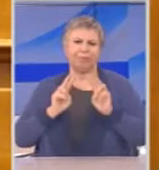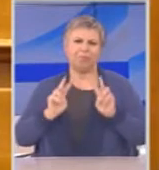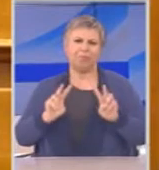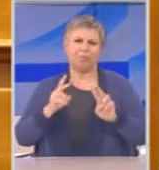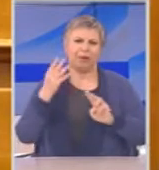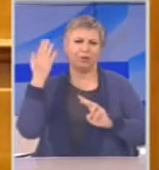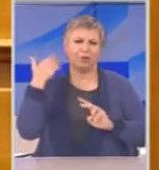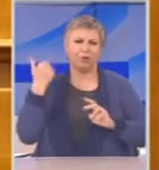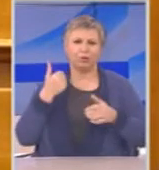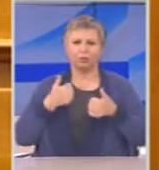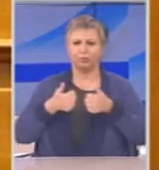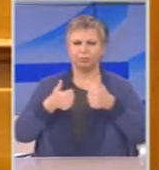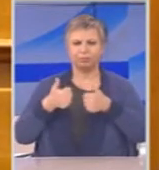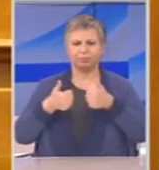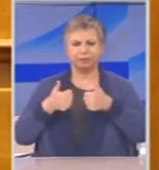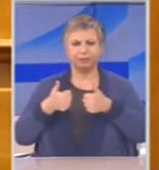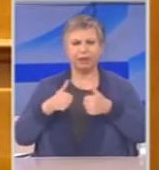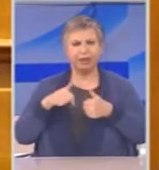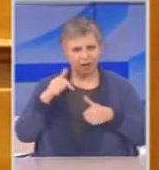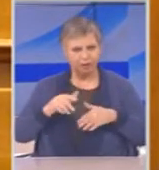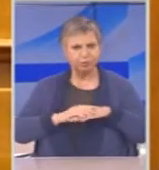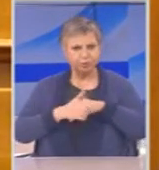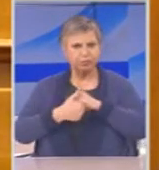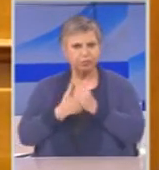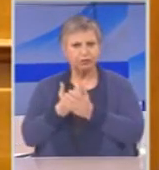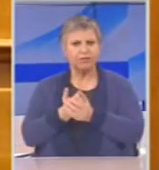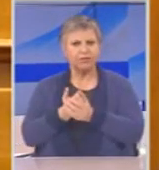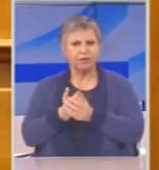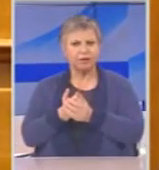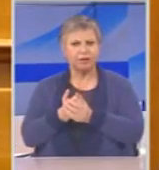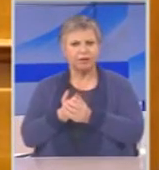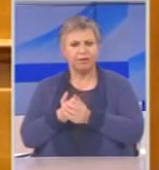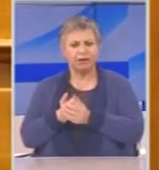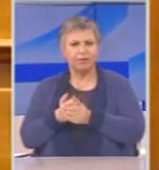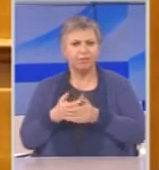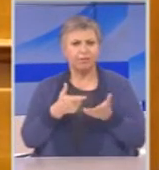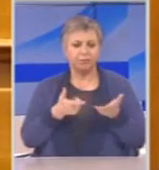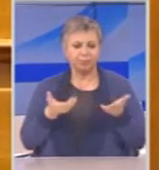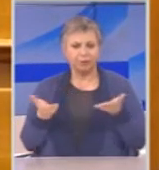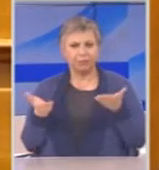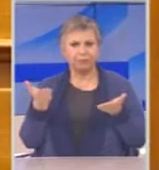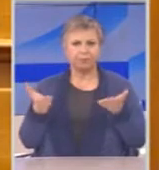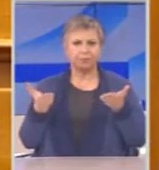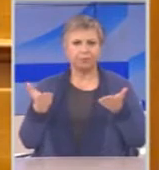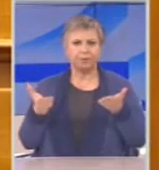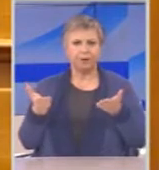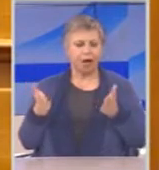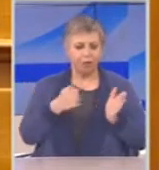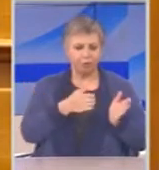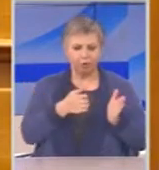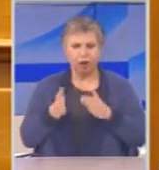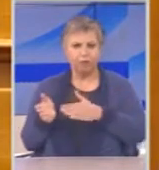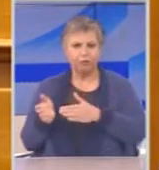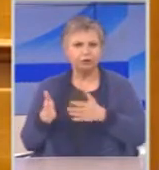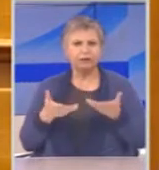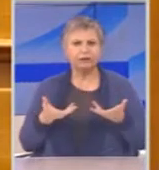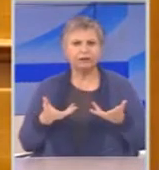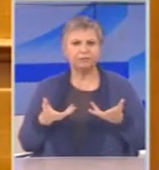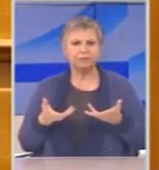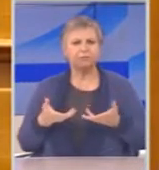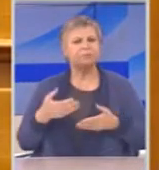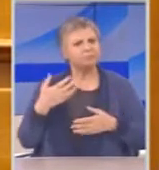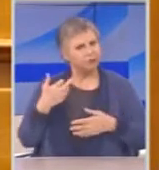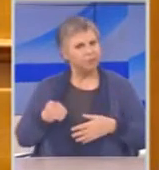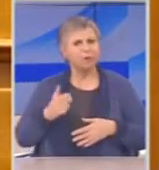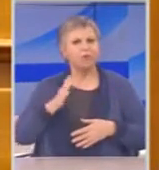Και αυτό είναι το βασικό ζήτημα. Ξέρετε, ήμασταν και από αυτούς. Υπάρχουν και από αυτούς τους ανθρώπους. Και εδώ μέσα